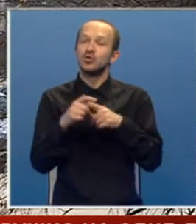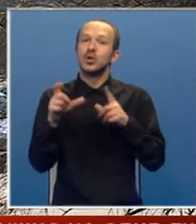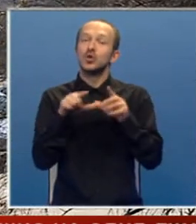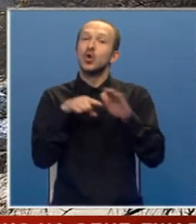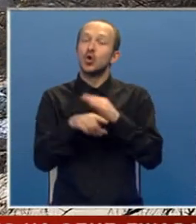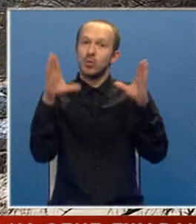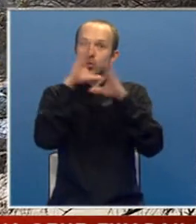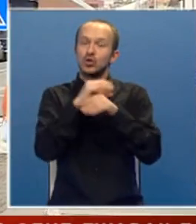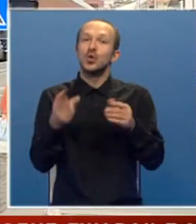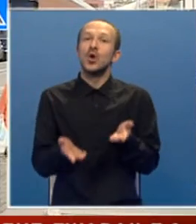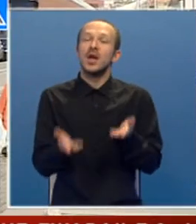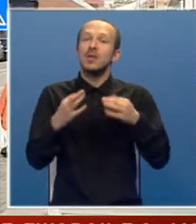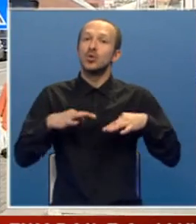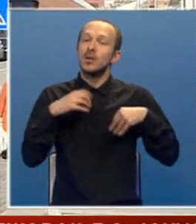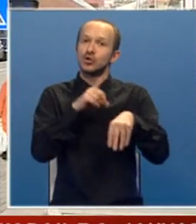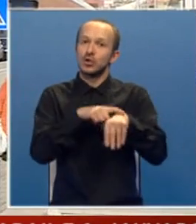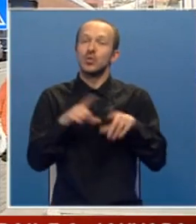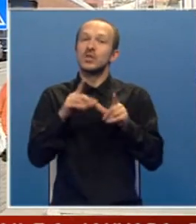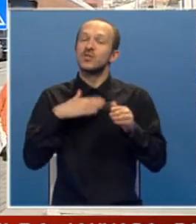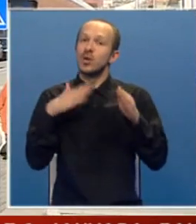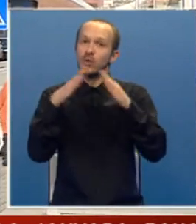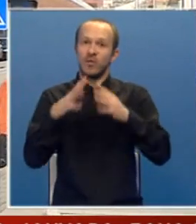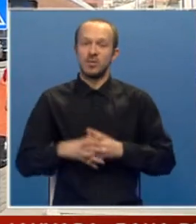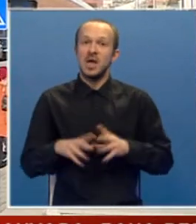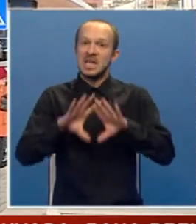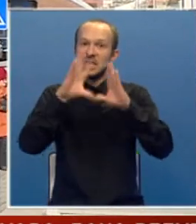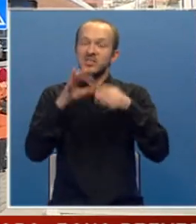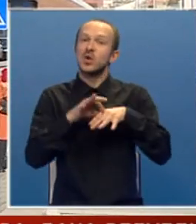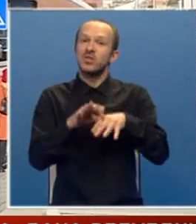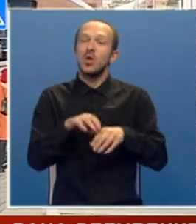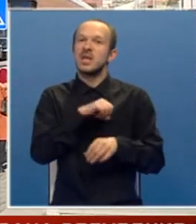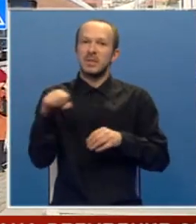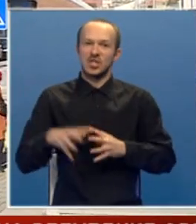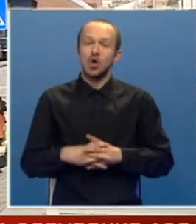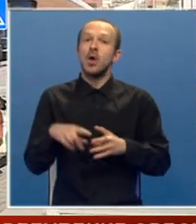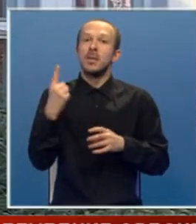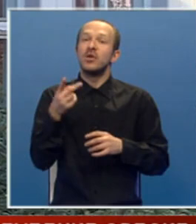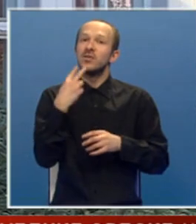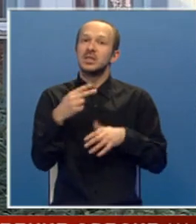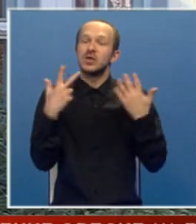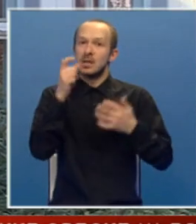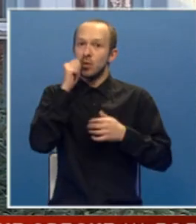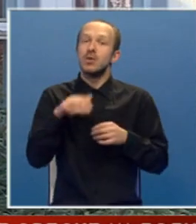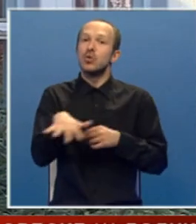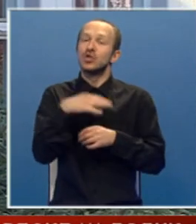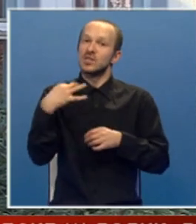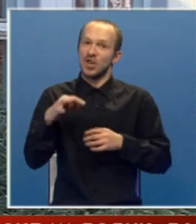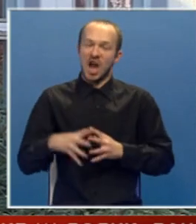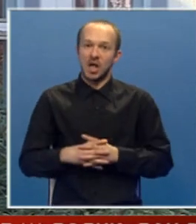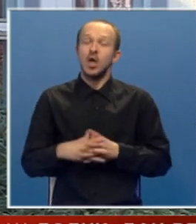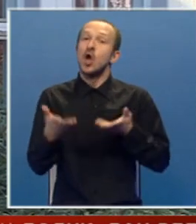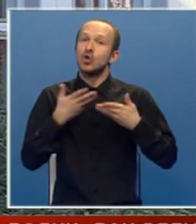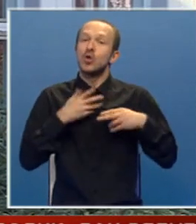su tokom noći ili u ranjim jutarnjim časovima u svojim domovima. Sve se odvijalo ekspresno. Prvo je 28 ljudi iz područja Zvornika